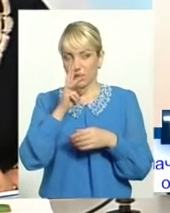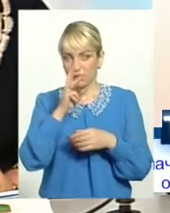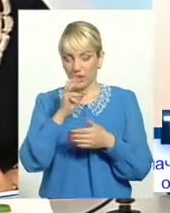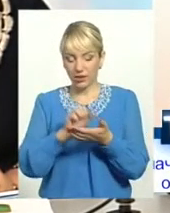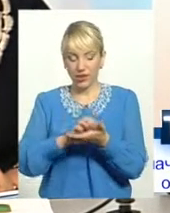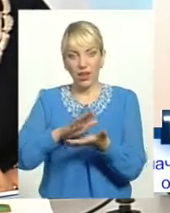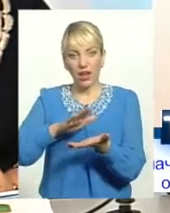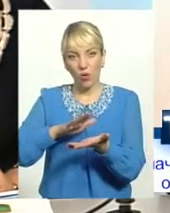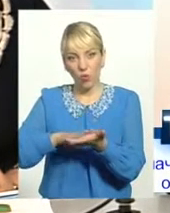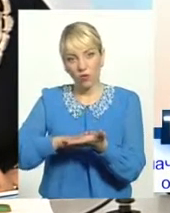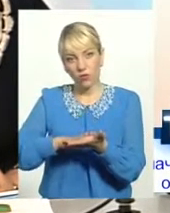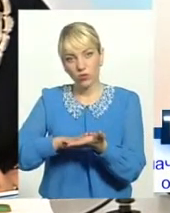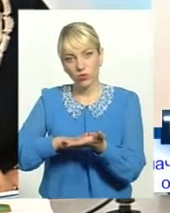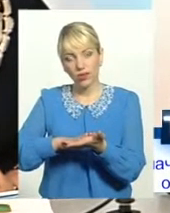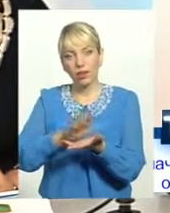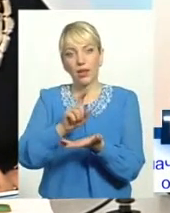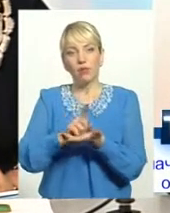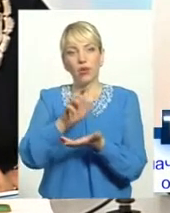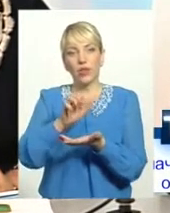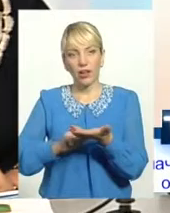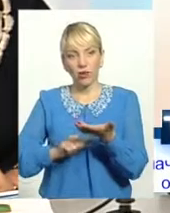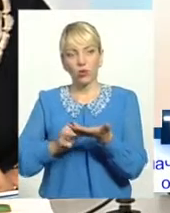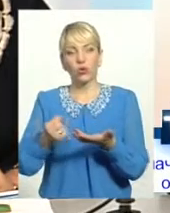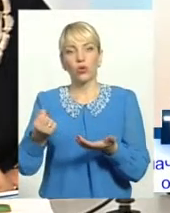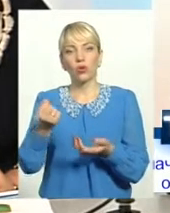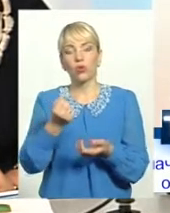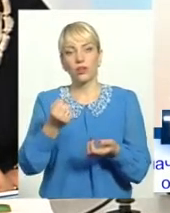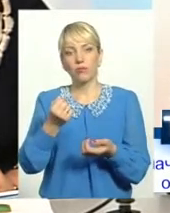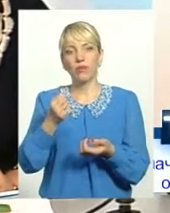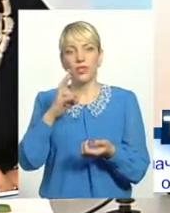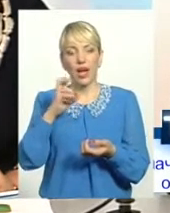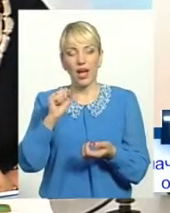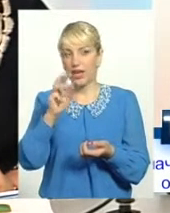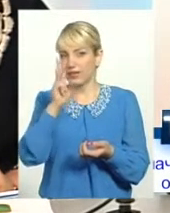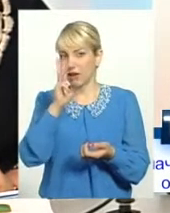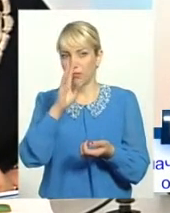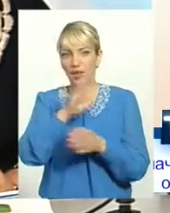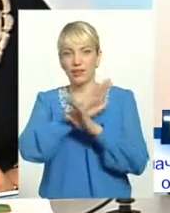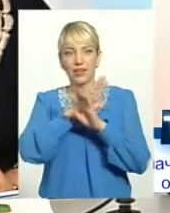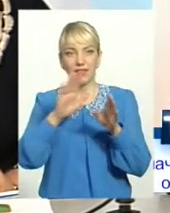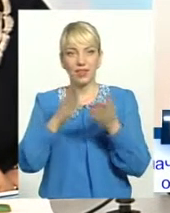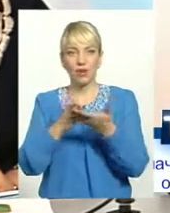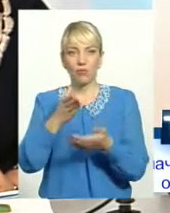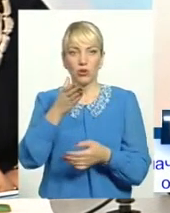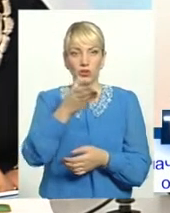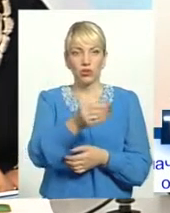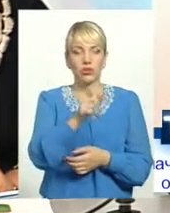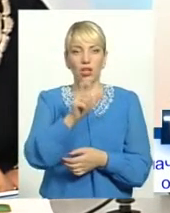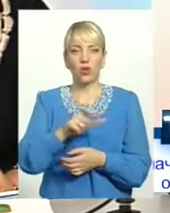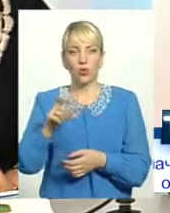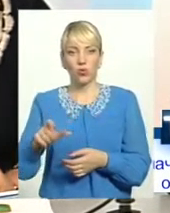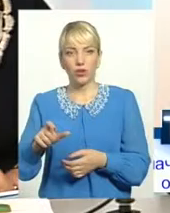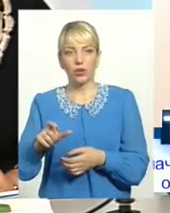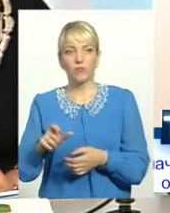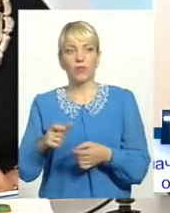нараховується, податок утримується, але заробітна плата не виплачується людям, тобто так, як ми спочатку говорили,